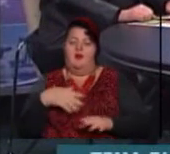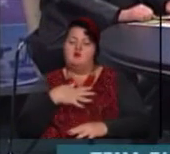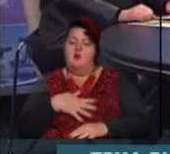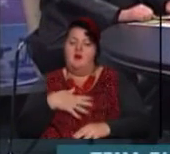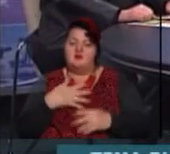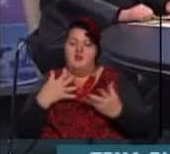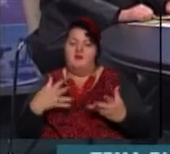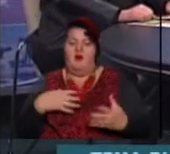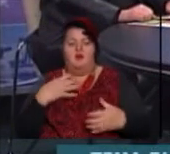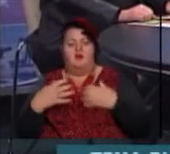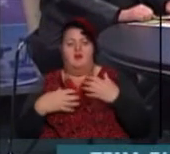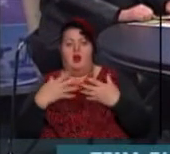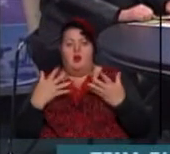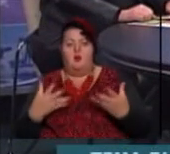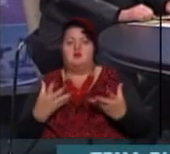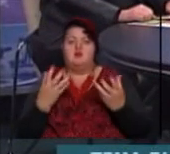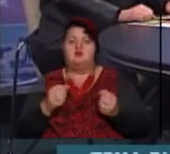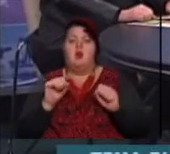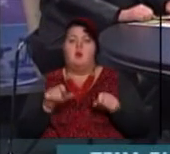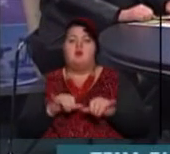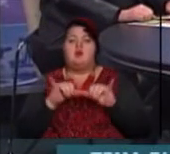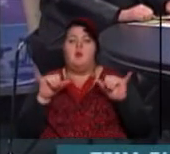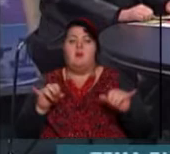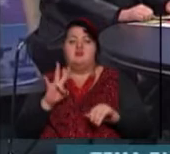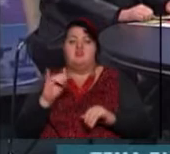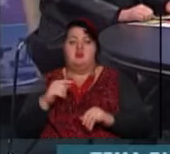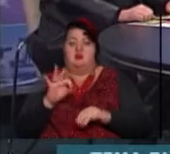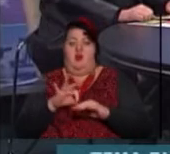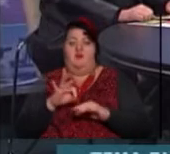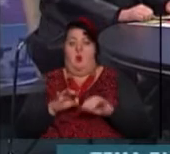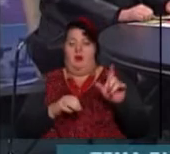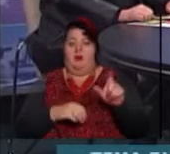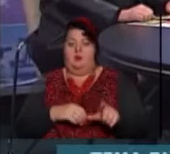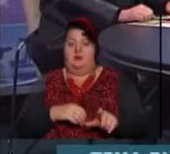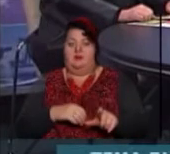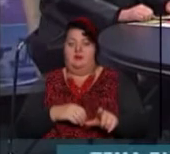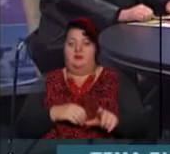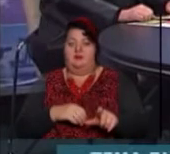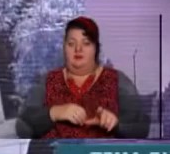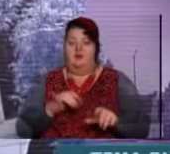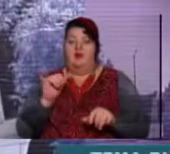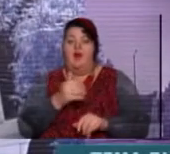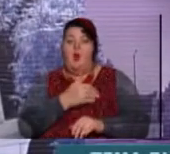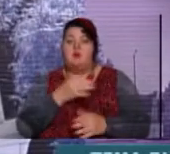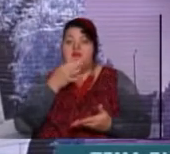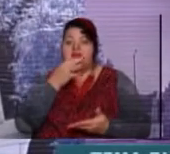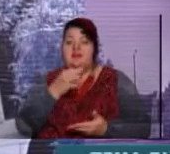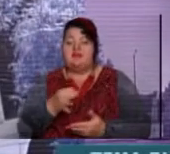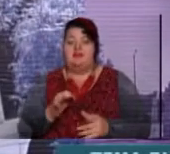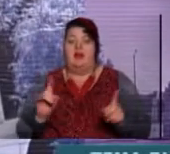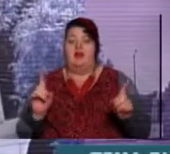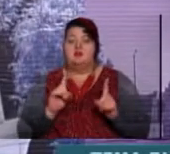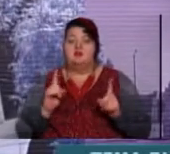переживають, хвилюються ще, може, більше, ніж сама хвора людина. І хочеться сказати, що